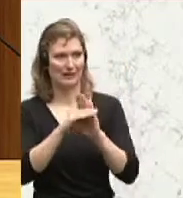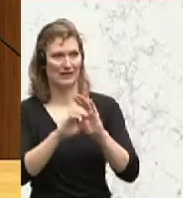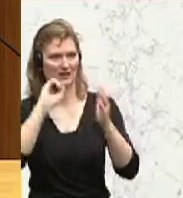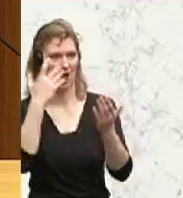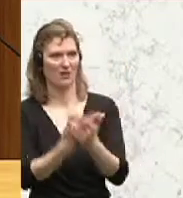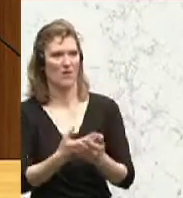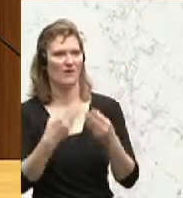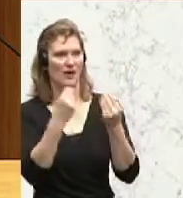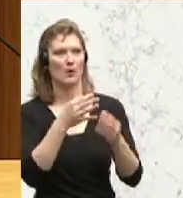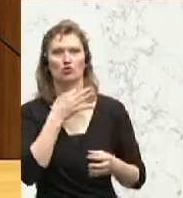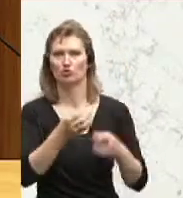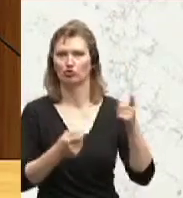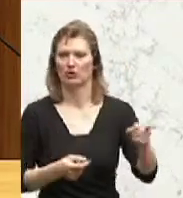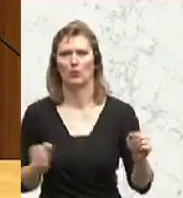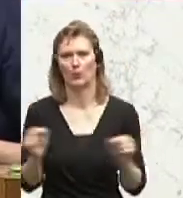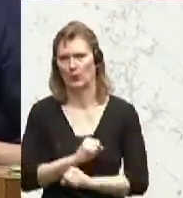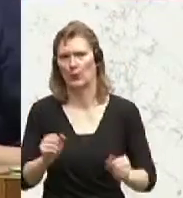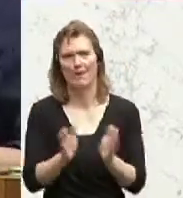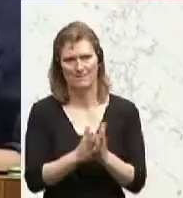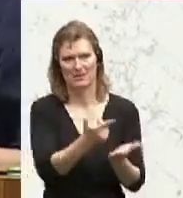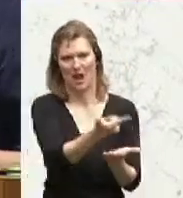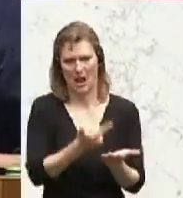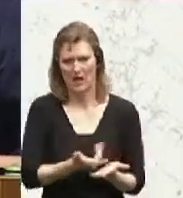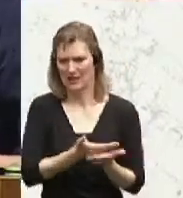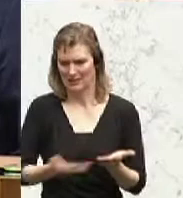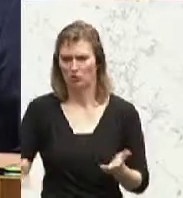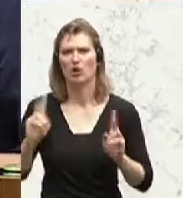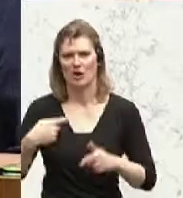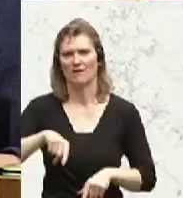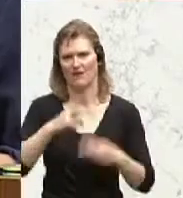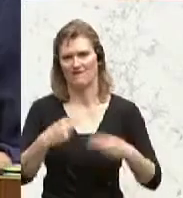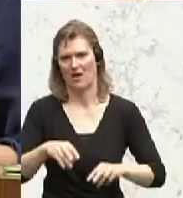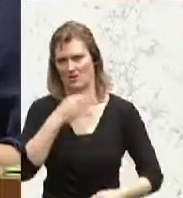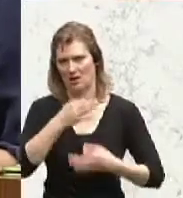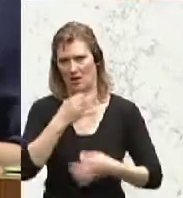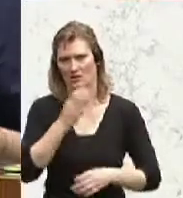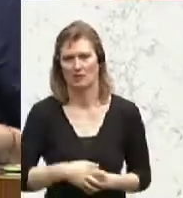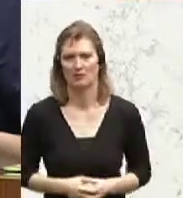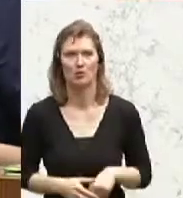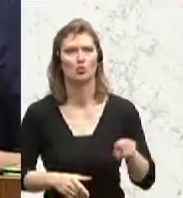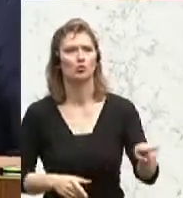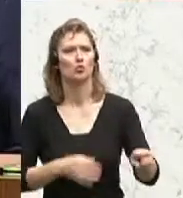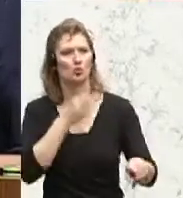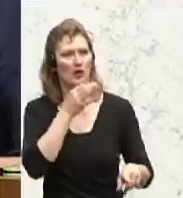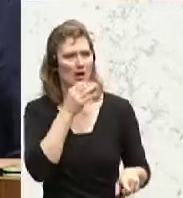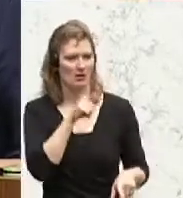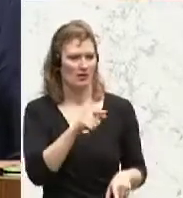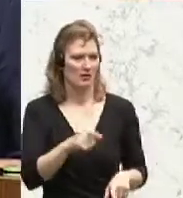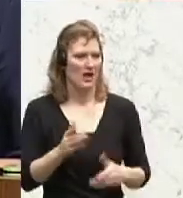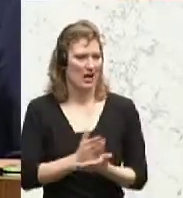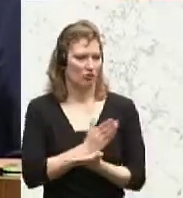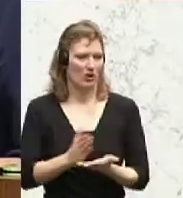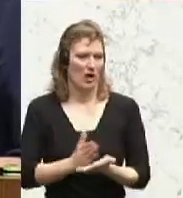zustimmen. Das legen Sie auf den Tisch, dann können wir weiterreden. Sie haben heute mit dieser Entscheidung,